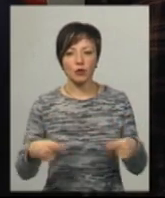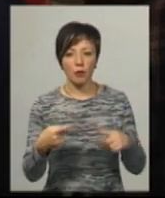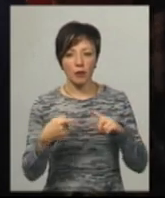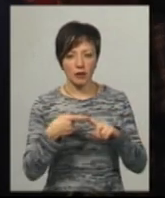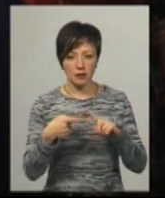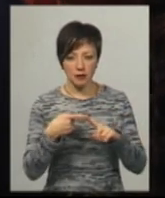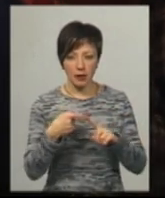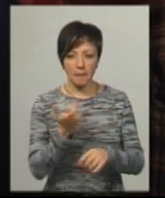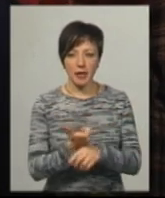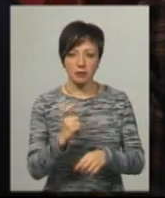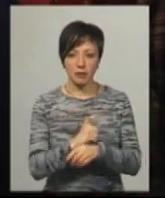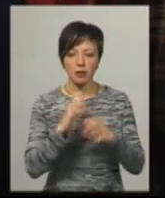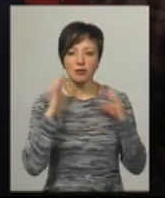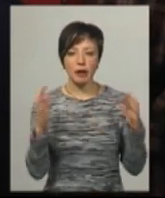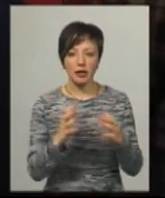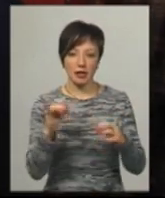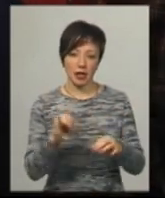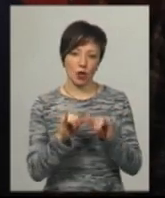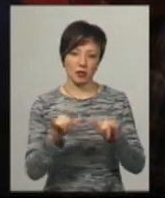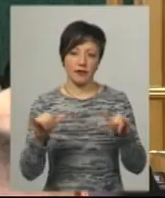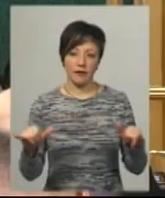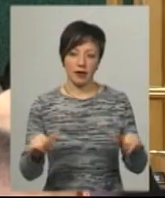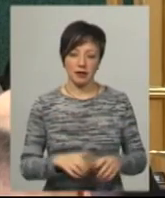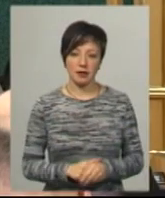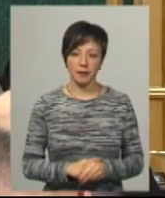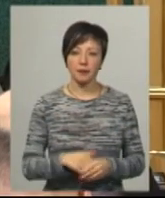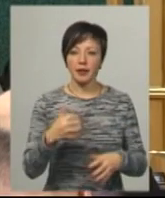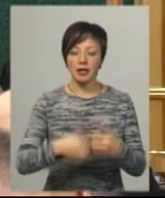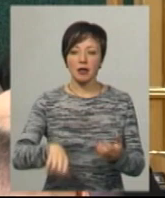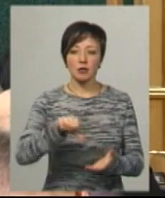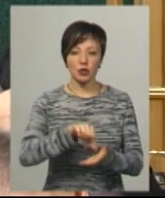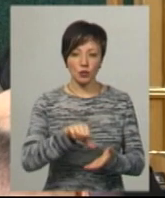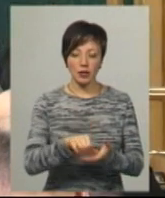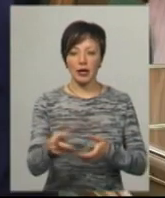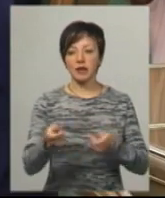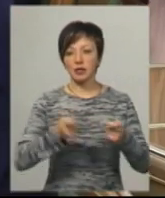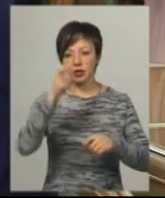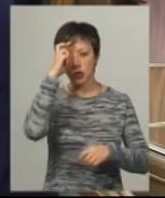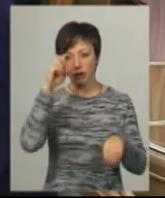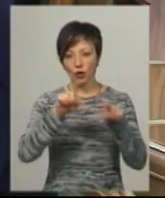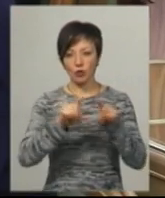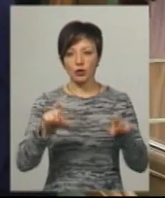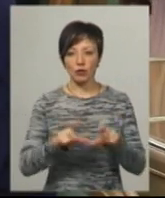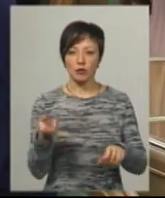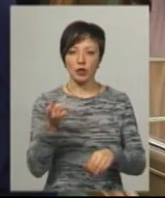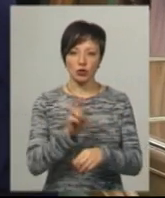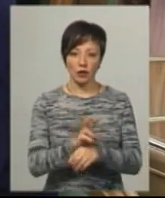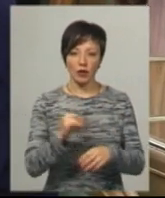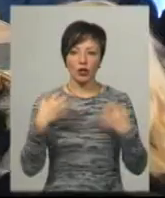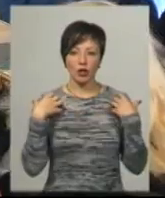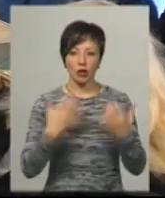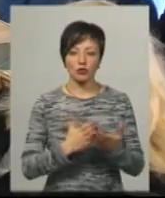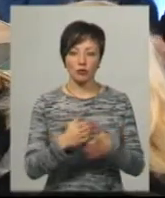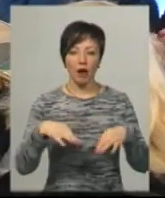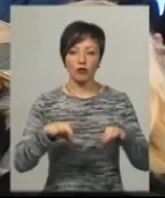Перше – відновити максимально, зберегти і розвиватися. Серед присутніх – на представленні керівники державних установ. Прийшов на представлення начальник